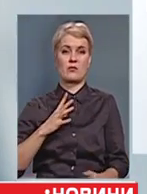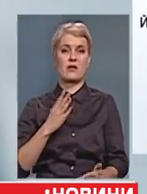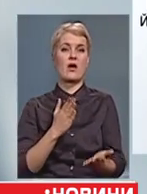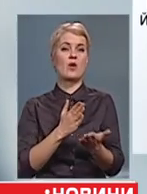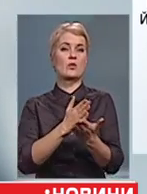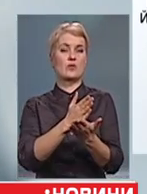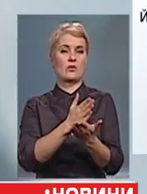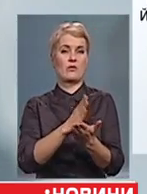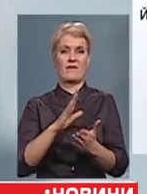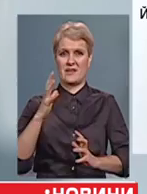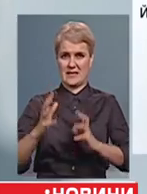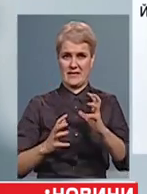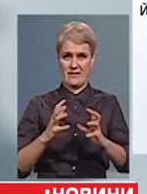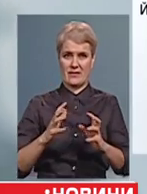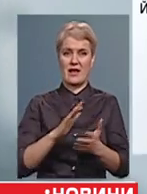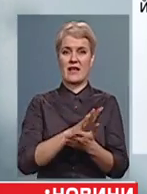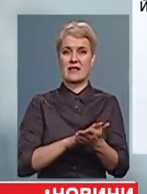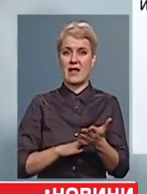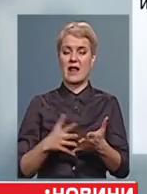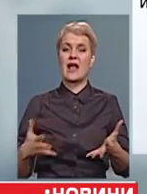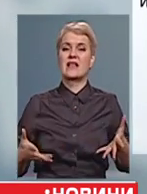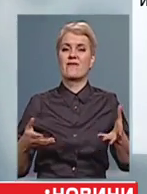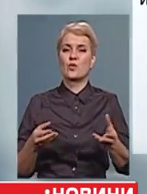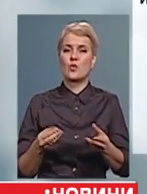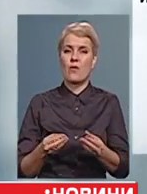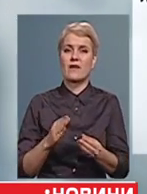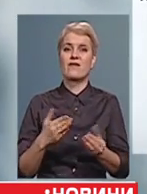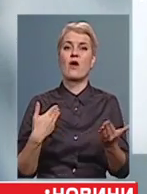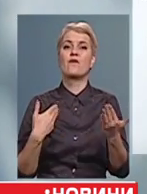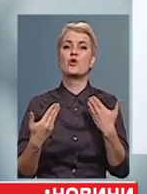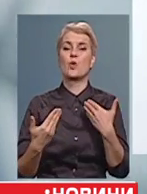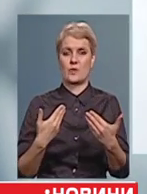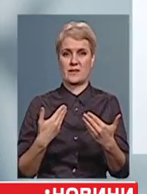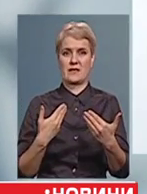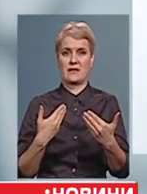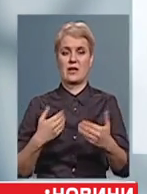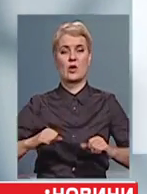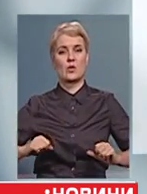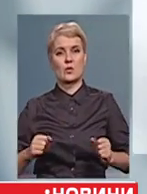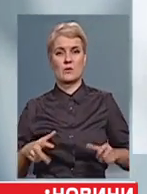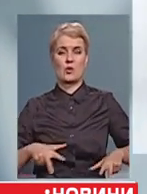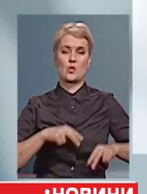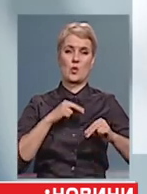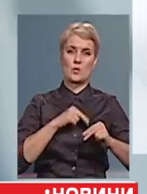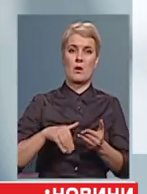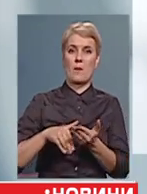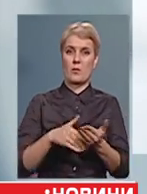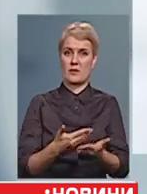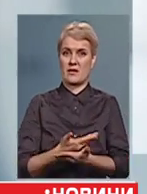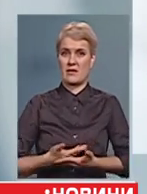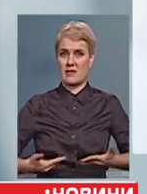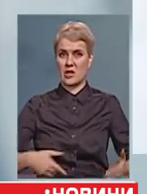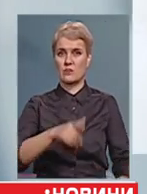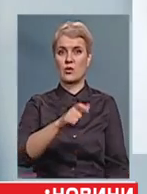світі, і далі інвестуватиме у свої партнерські відносини з друзями і союзниками, щоб допомогти нашим громадянам зробити